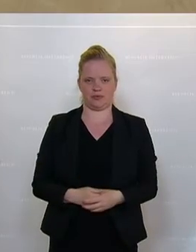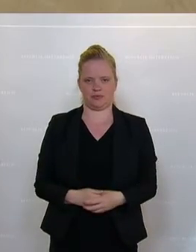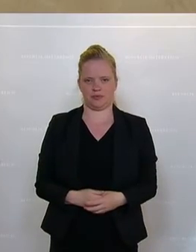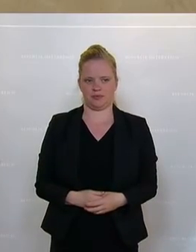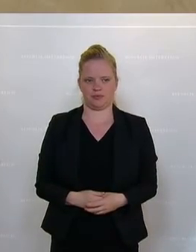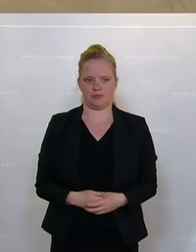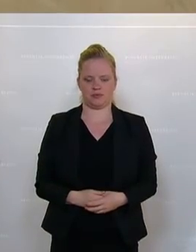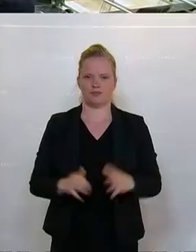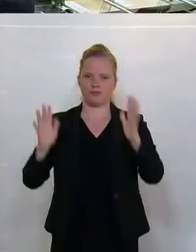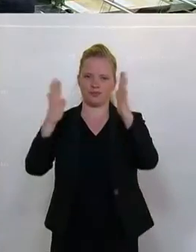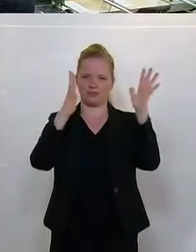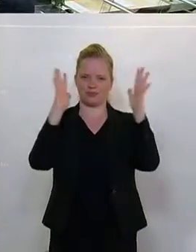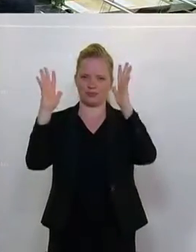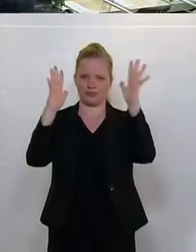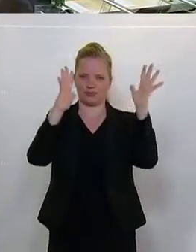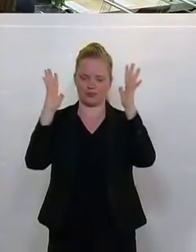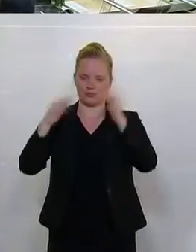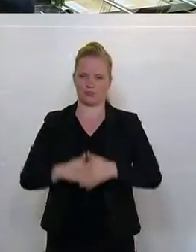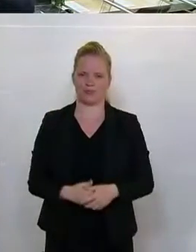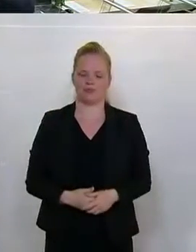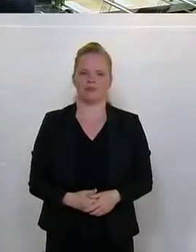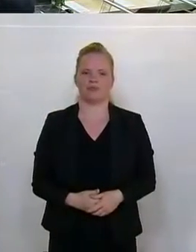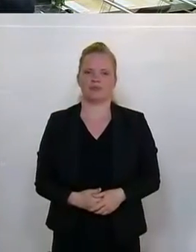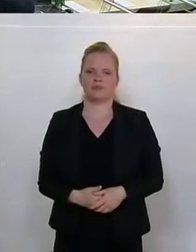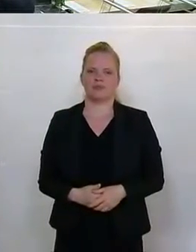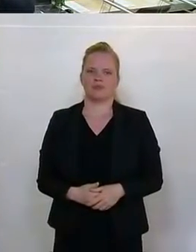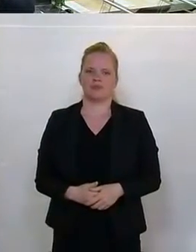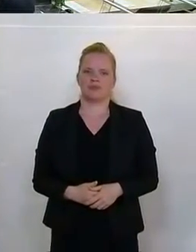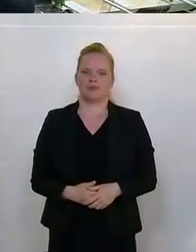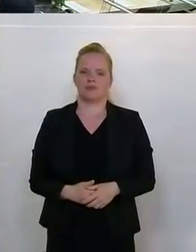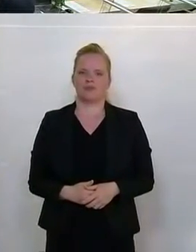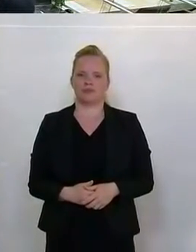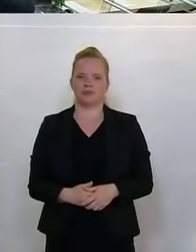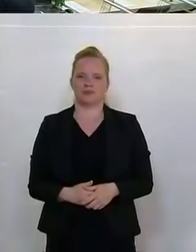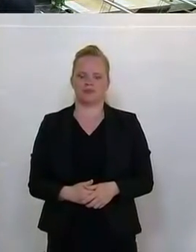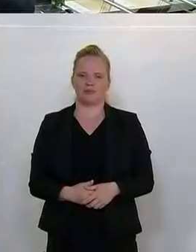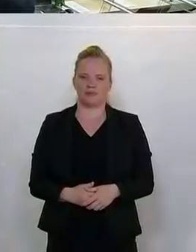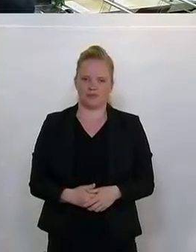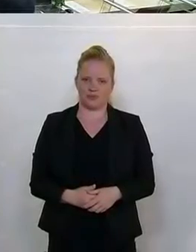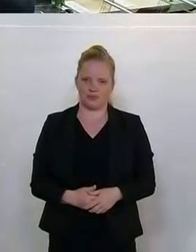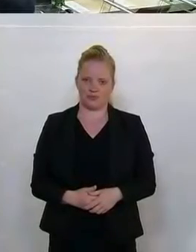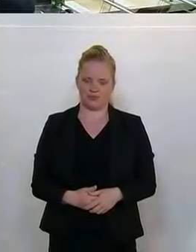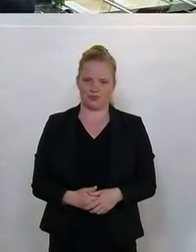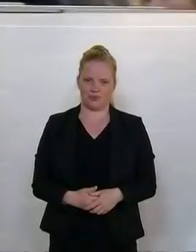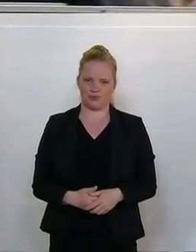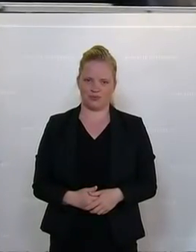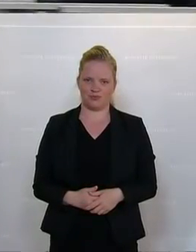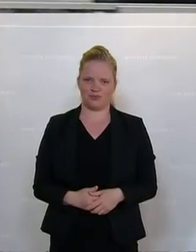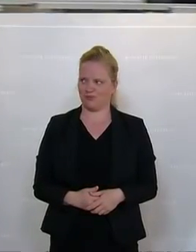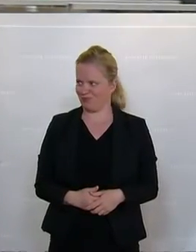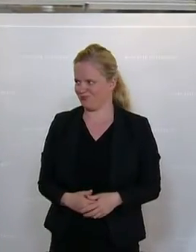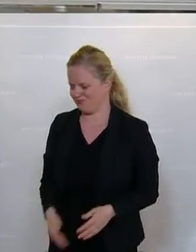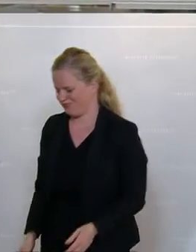Christian Racker von der FPÖ ruft auf über die Ministeranklage gegen Ministerin Schramböck. Zumindest nachzudenken.